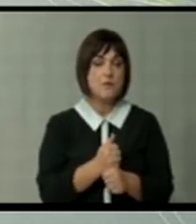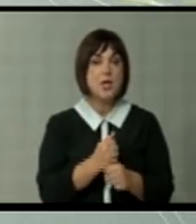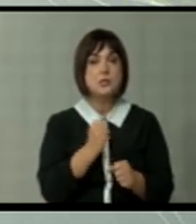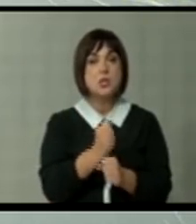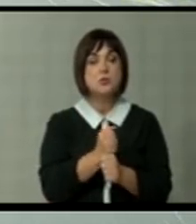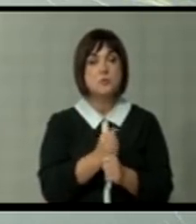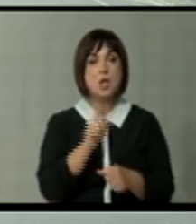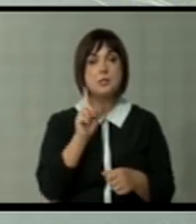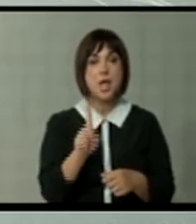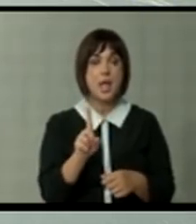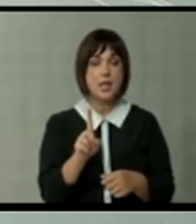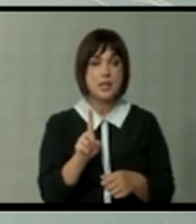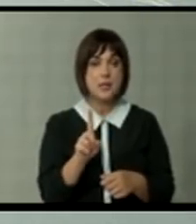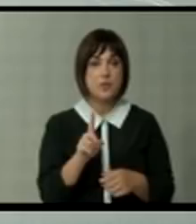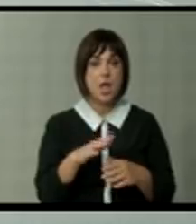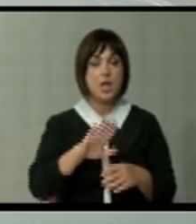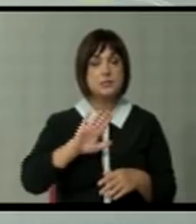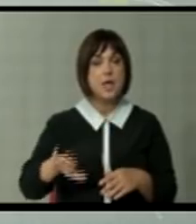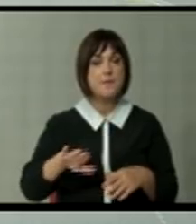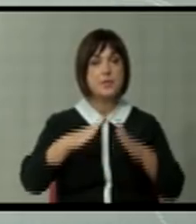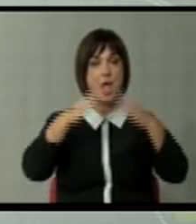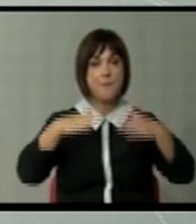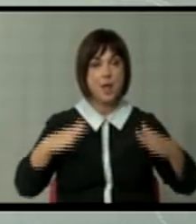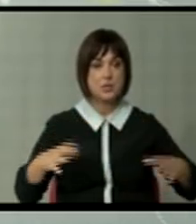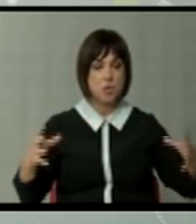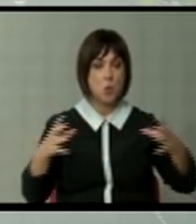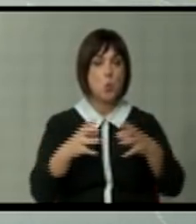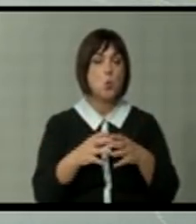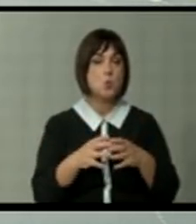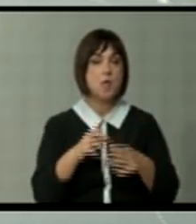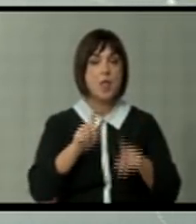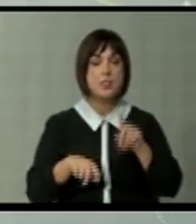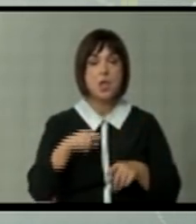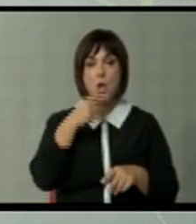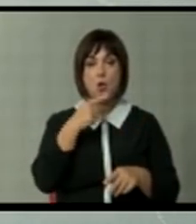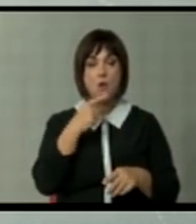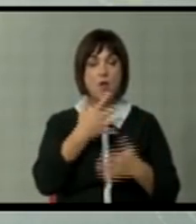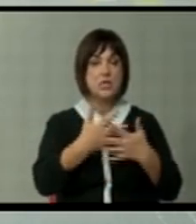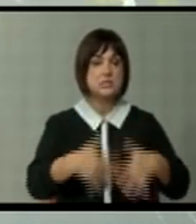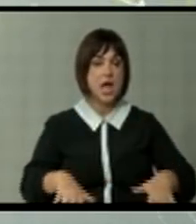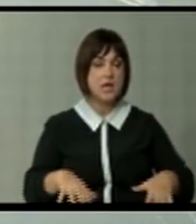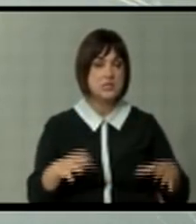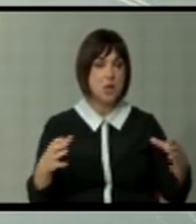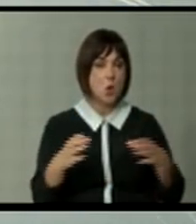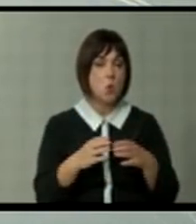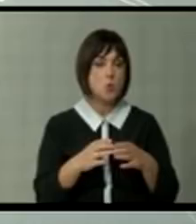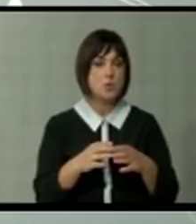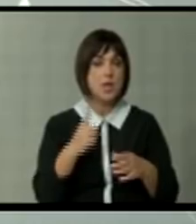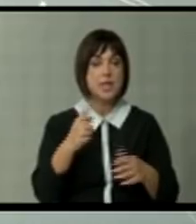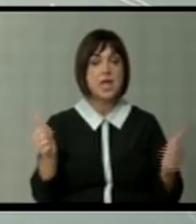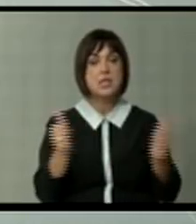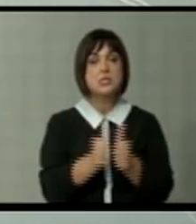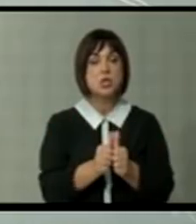создавање на една Западно-Балканска унија. Некој го нарекуа Царинска унија. Зачи, еден